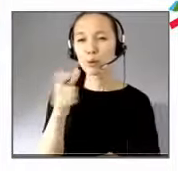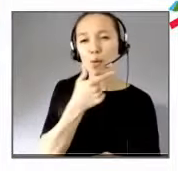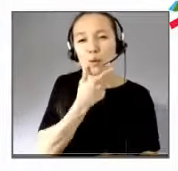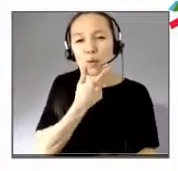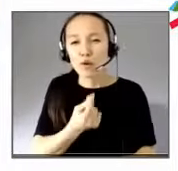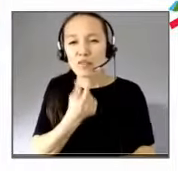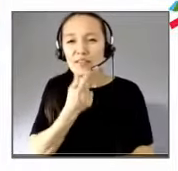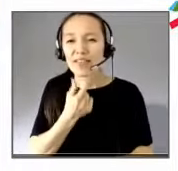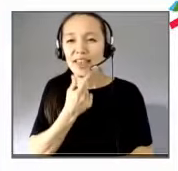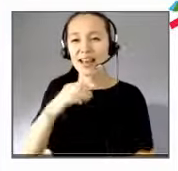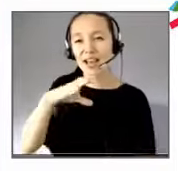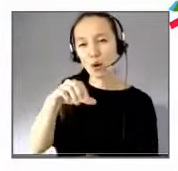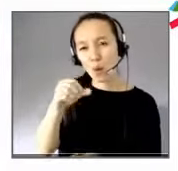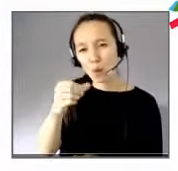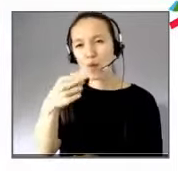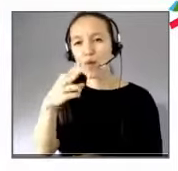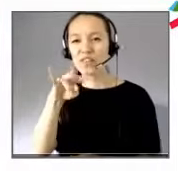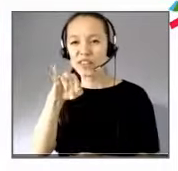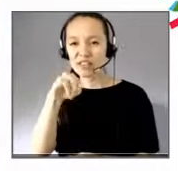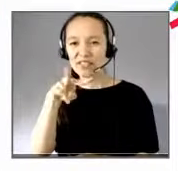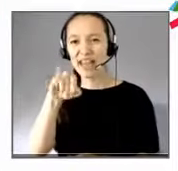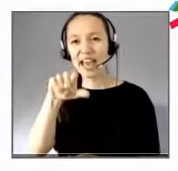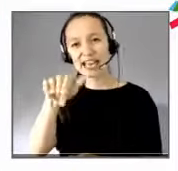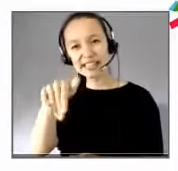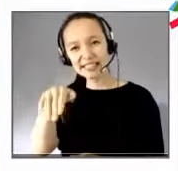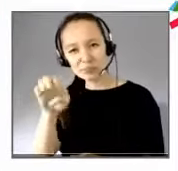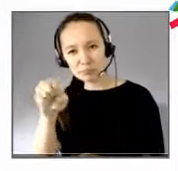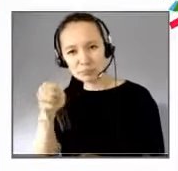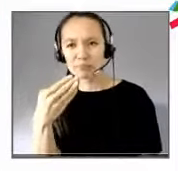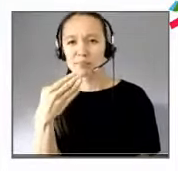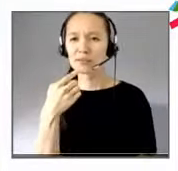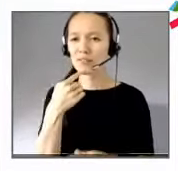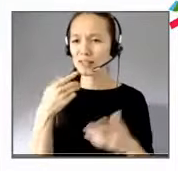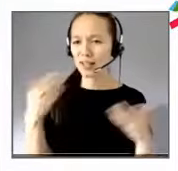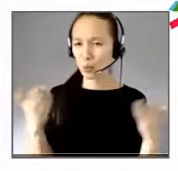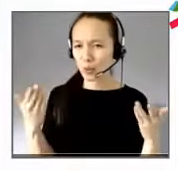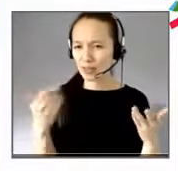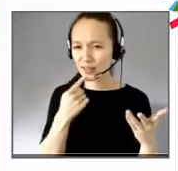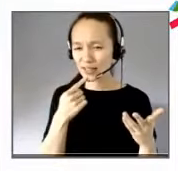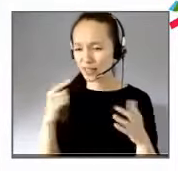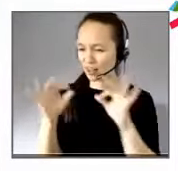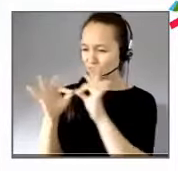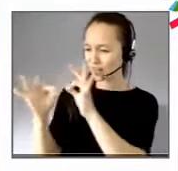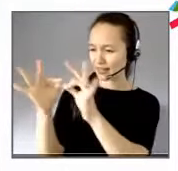est-ce que ça peut résonner avec cette notion de fraternité, Patrick Vivray ?